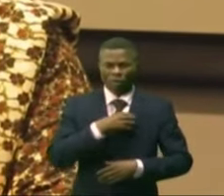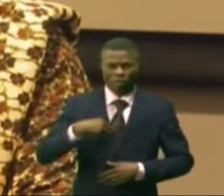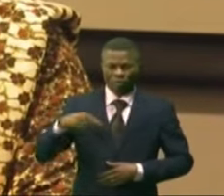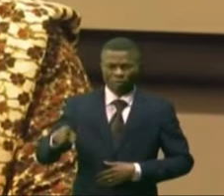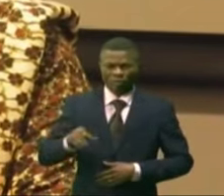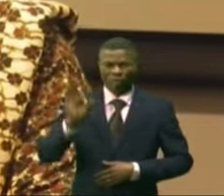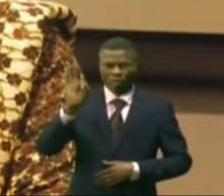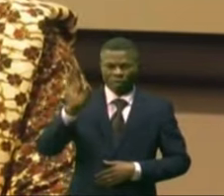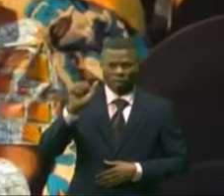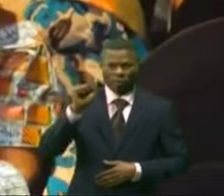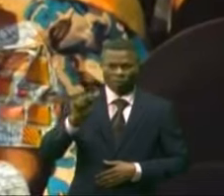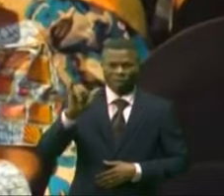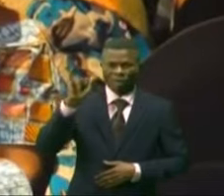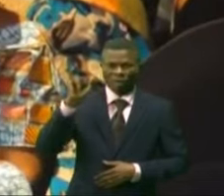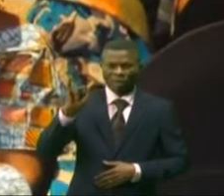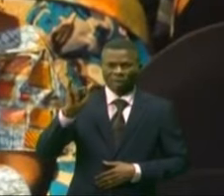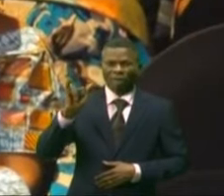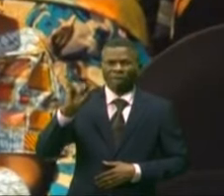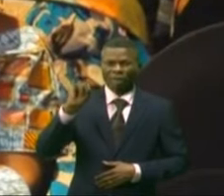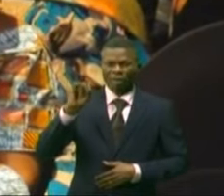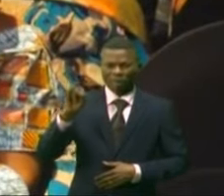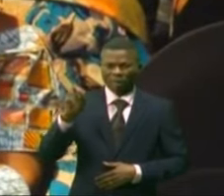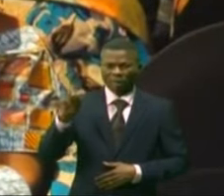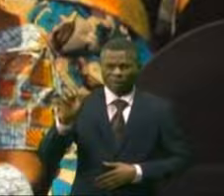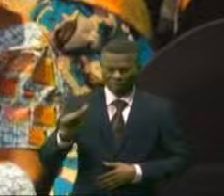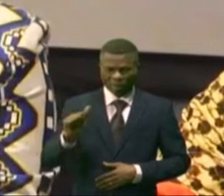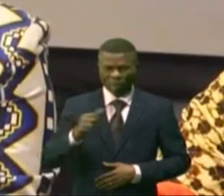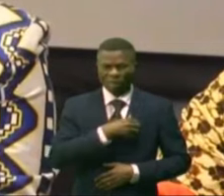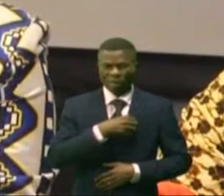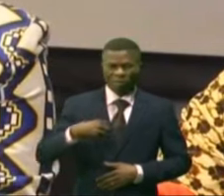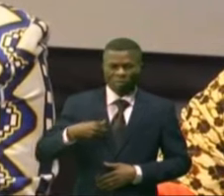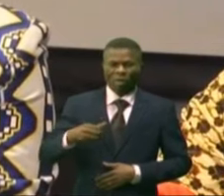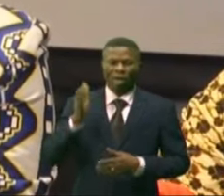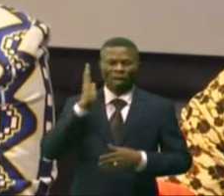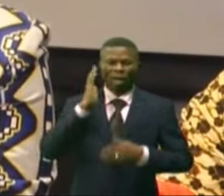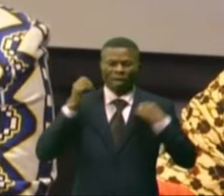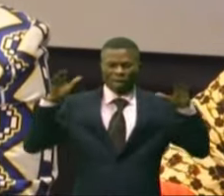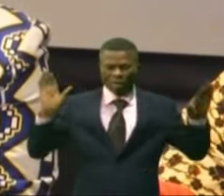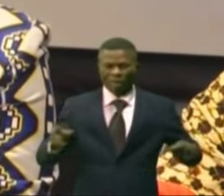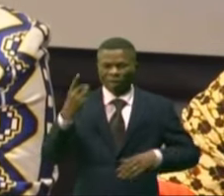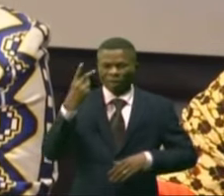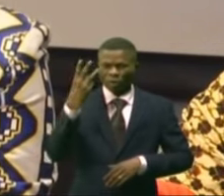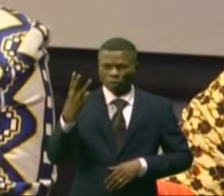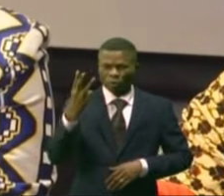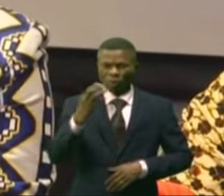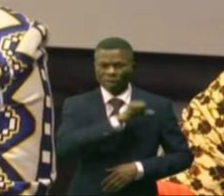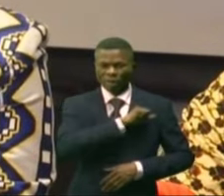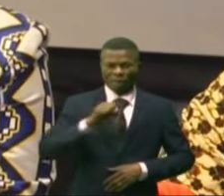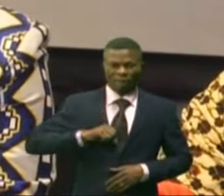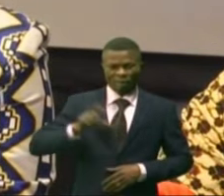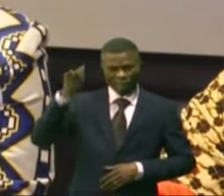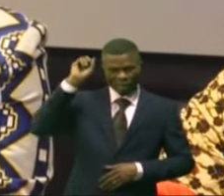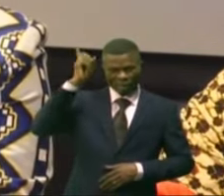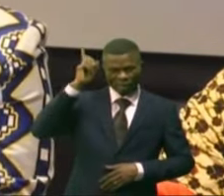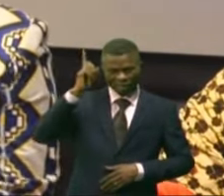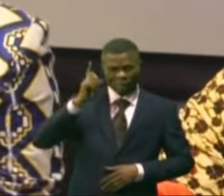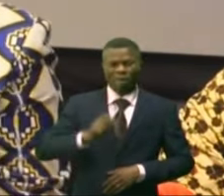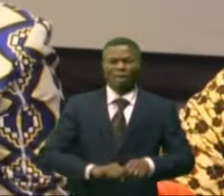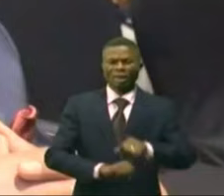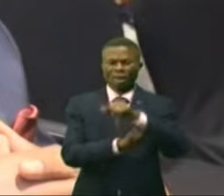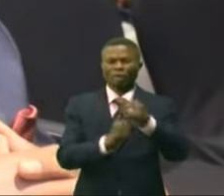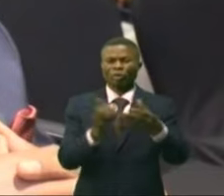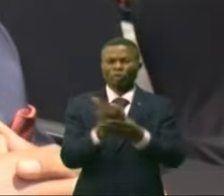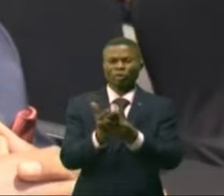Faïda Mwanguiloua a bataillé. Marie-Ange-Luciana Moufancolo, l'une des trois sénatrices à l'époque, apportait le texte du